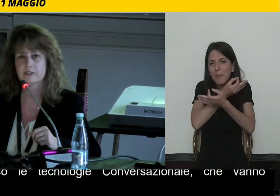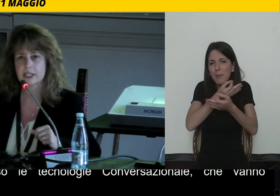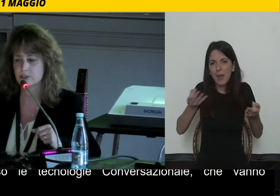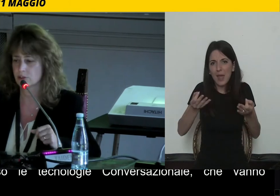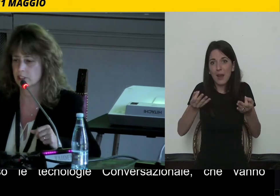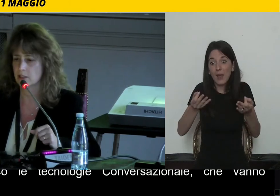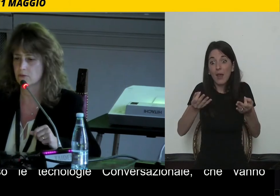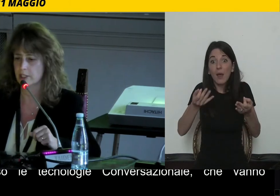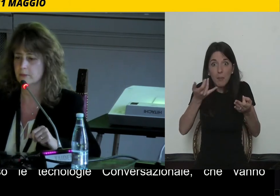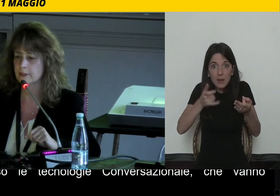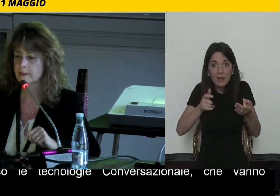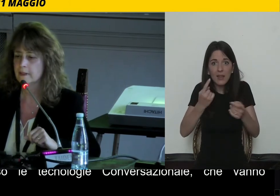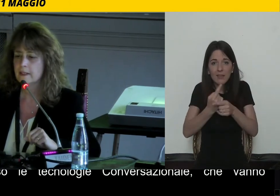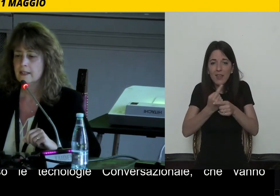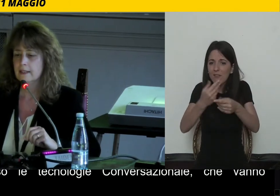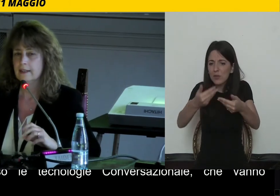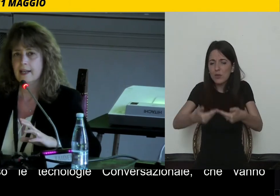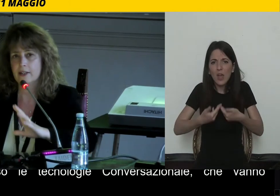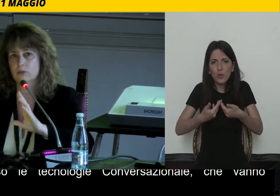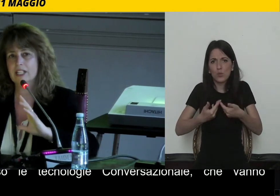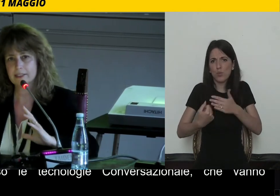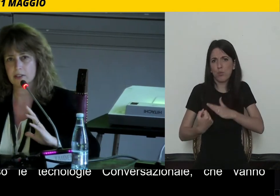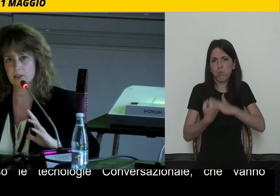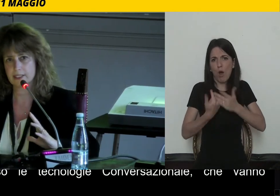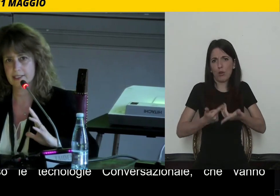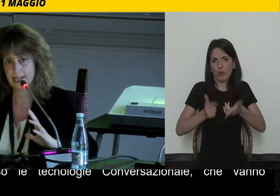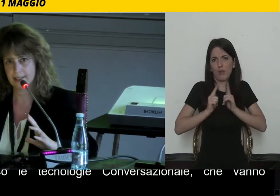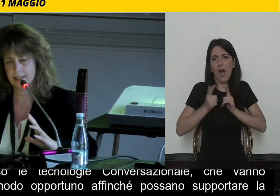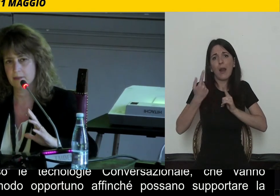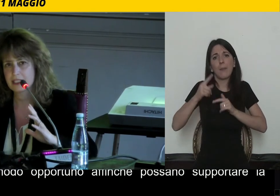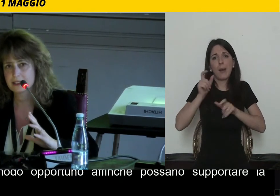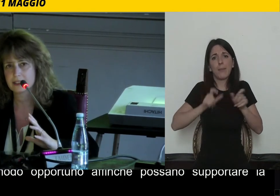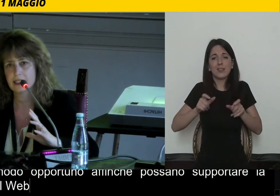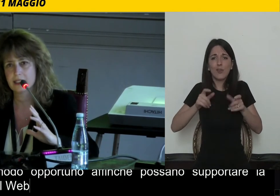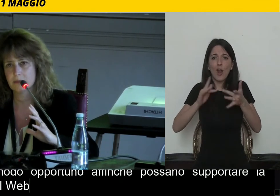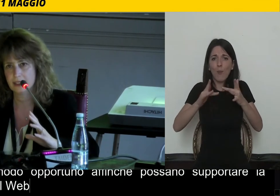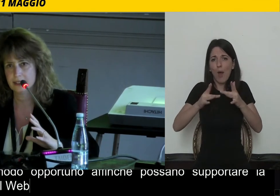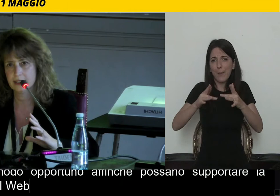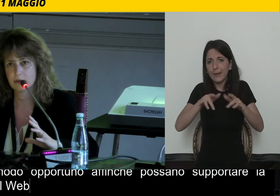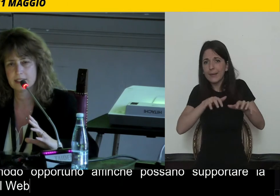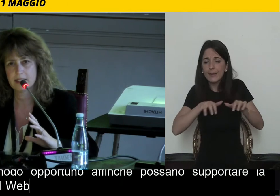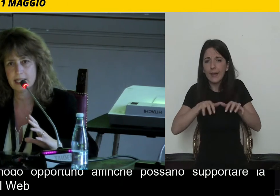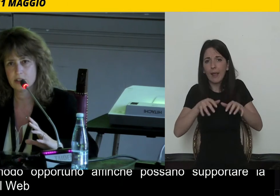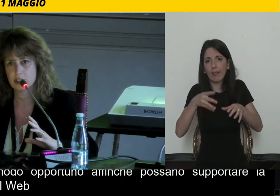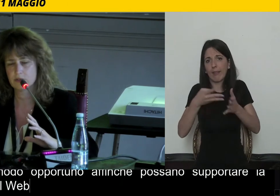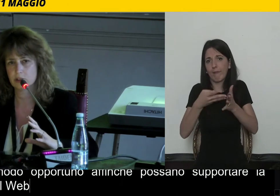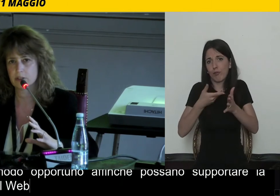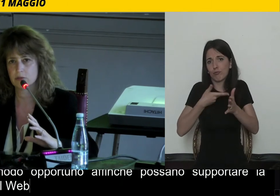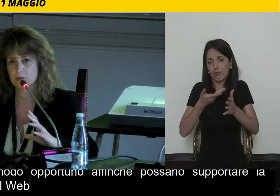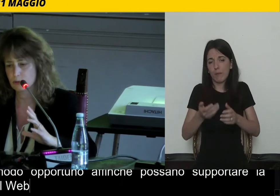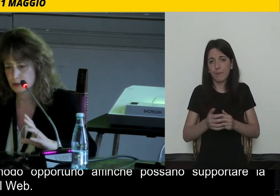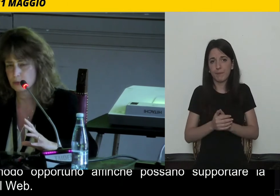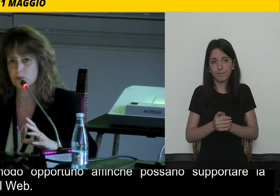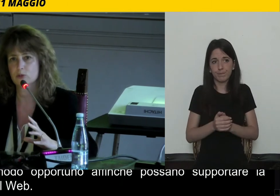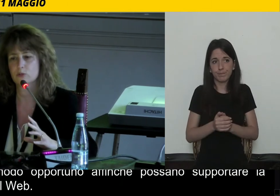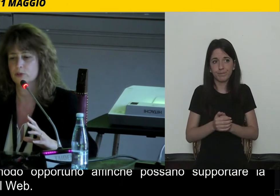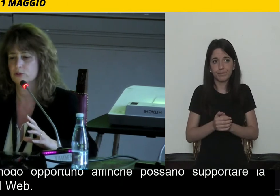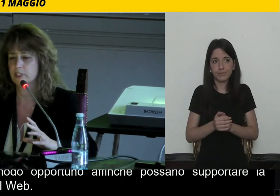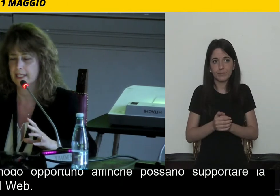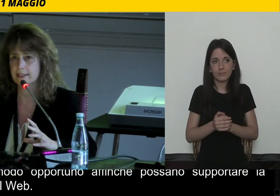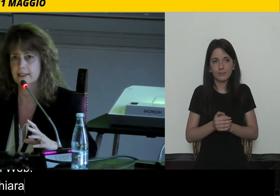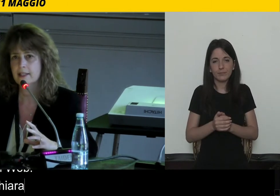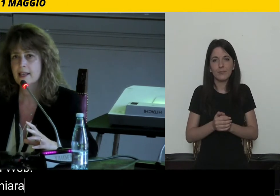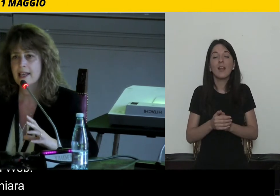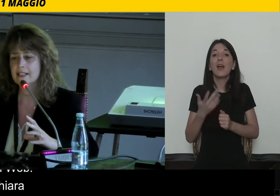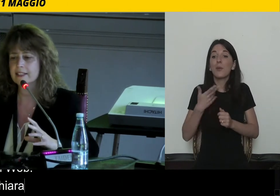la navigazione nel web. Ecco, un'altra cosa chiara, che è emersa chiaramente da questa indagine svolta con questo primo gruppo